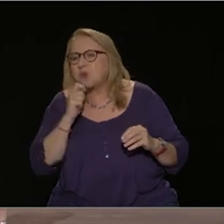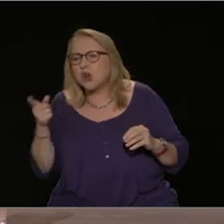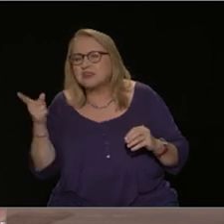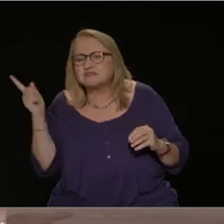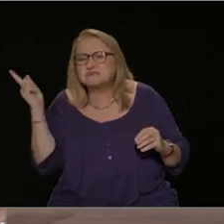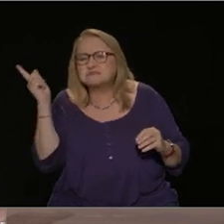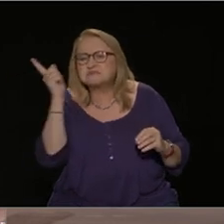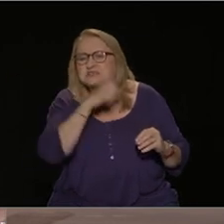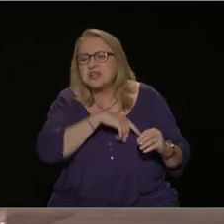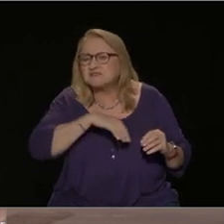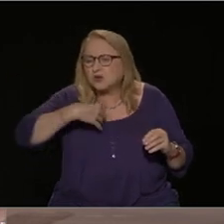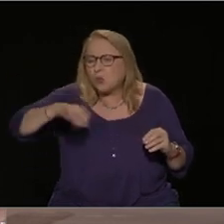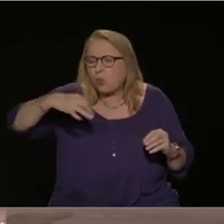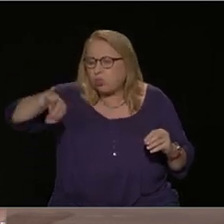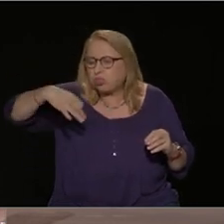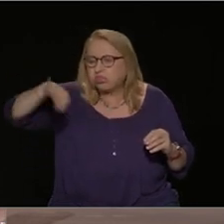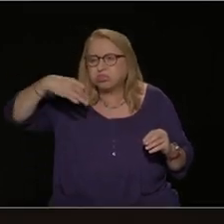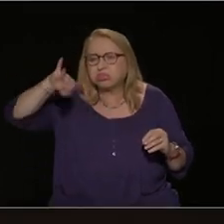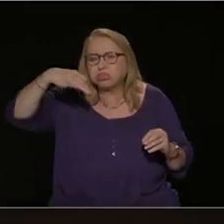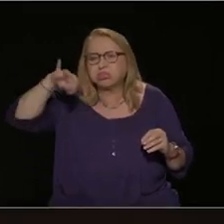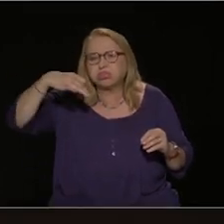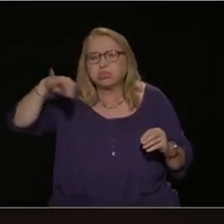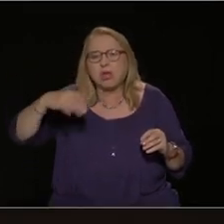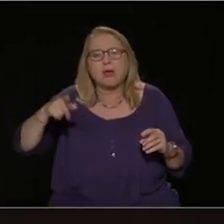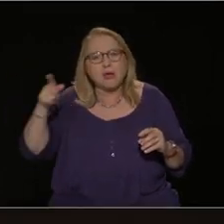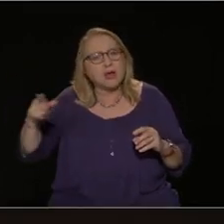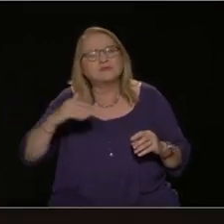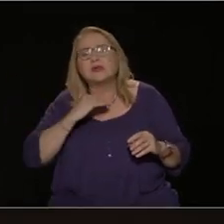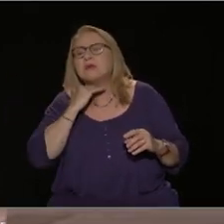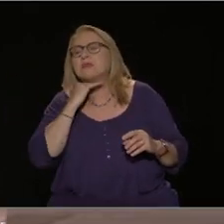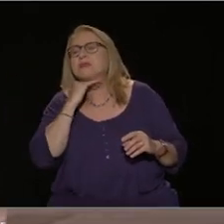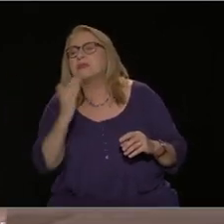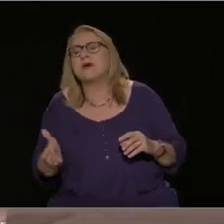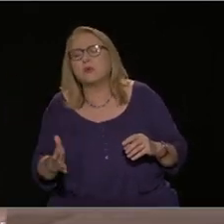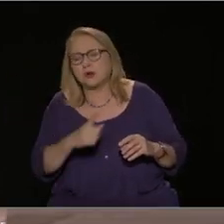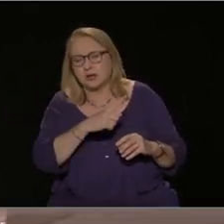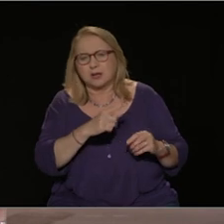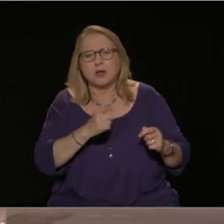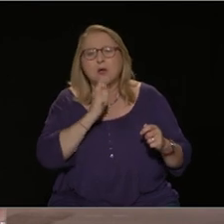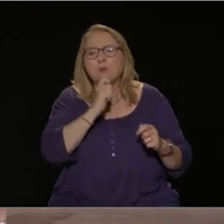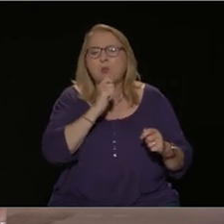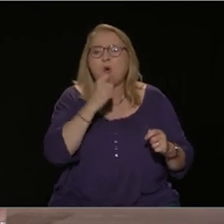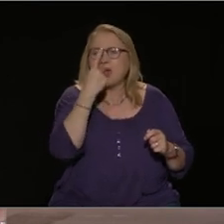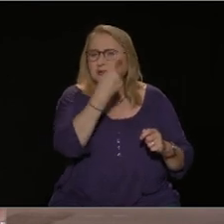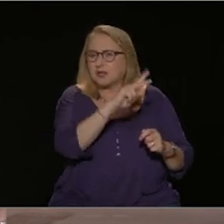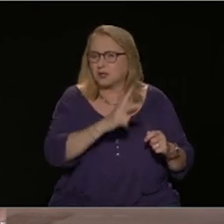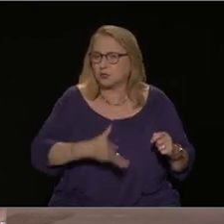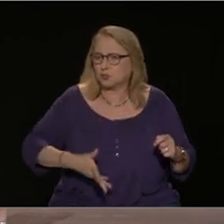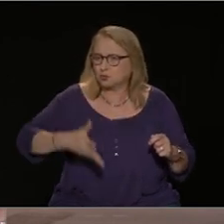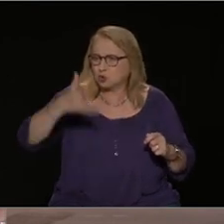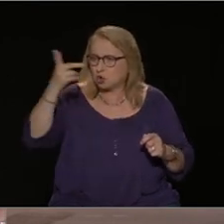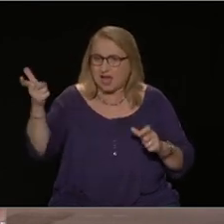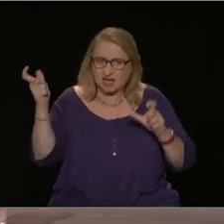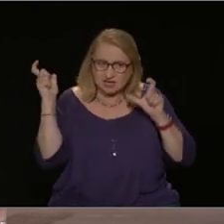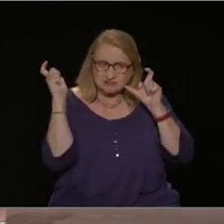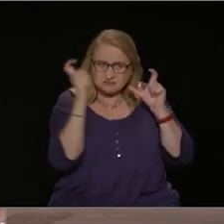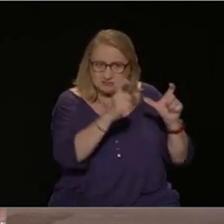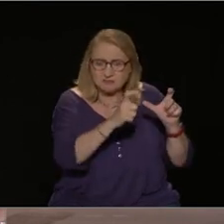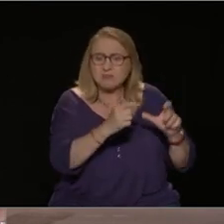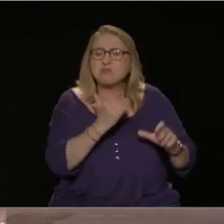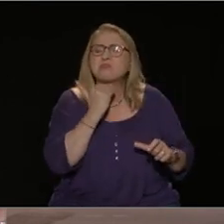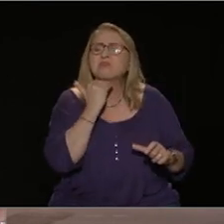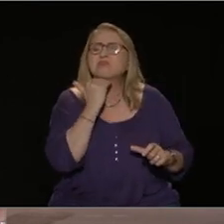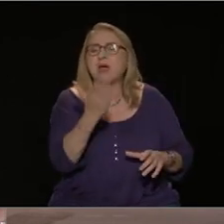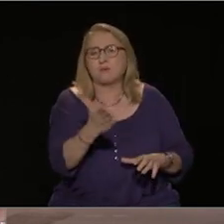Μητσοτάκη και του κάθε Μητσοτάκη, δηλαδή αυτή την πολιτική, πολιτική, μέσα σε μια κατάσταση που γίνεται όλο και πιο